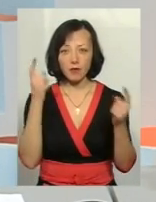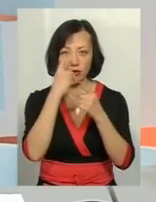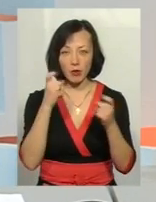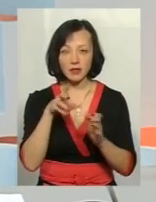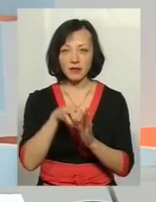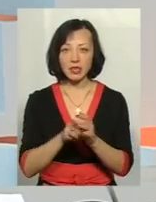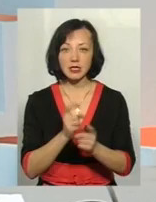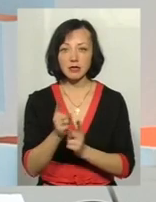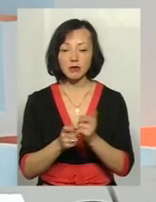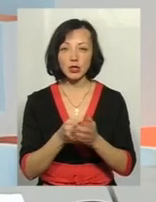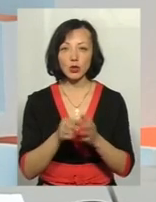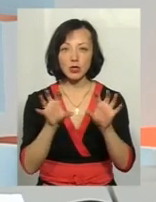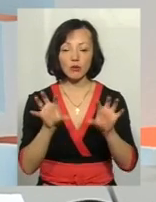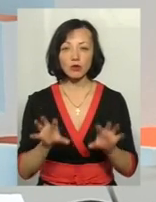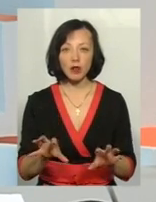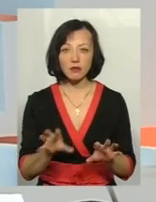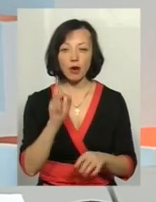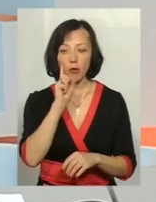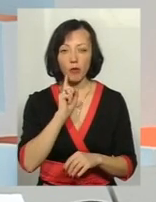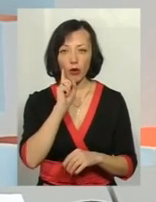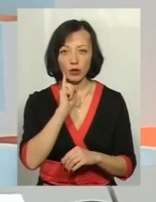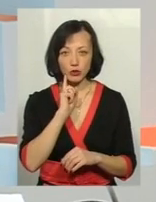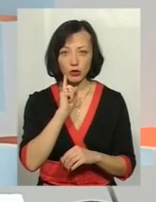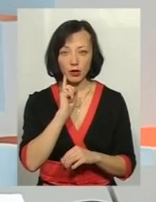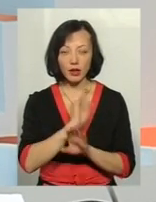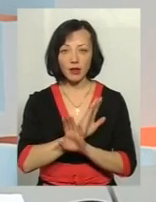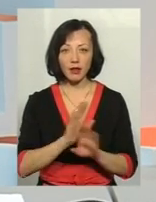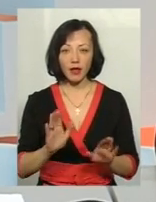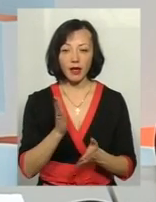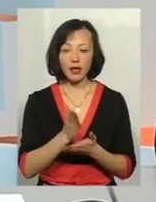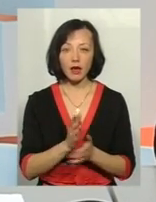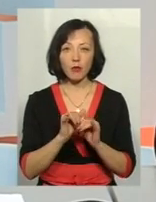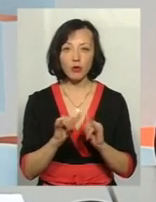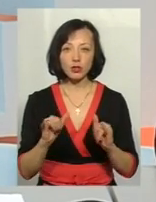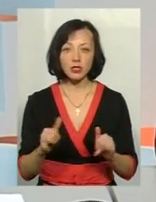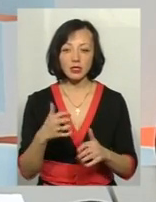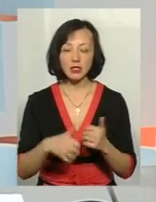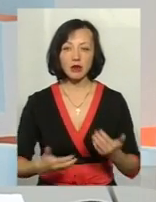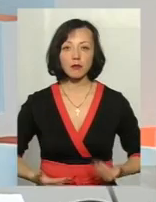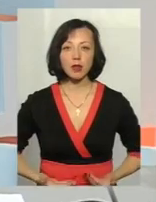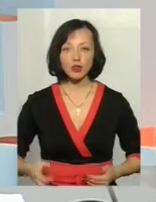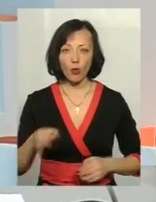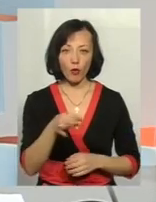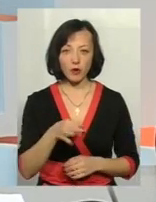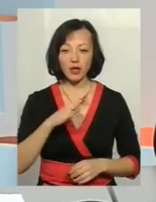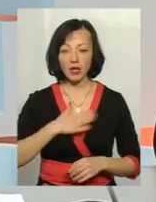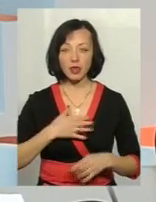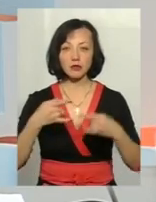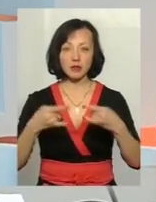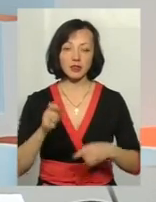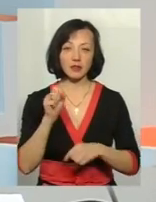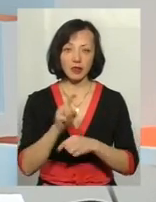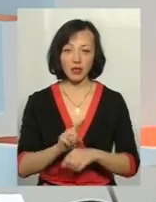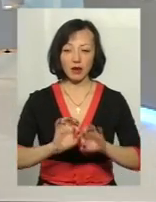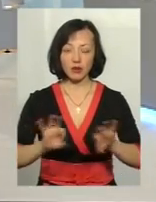внесення змін до законодавства, вона поки що не є поширена серед мешканців нашої області, і наша передача сьогодні, в